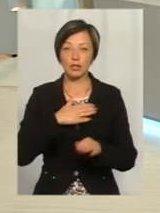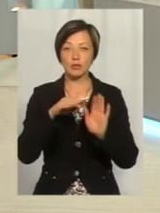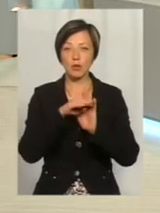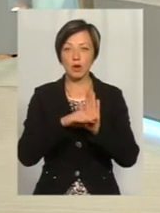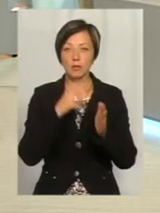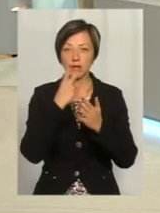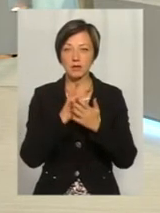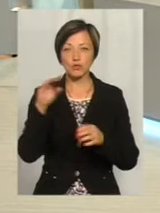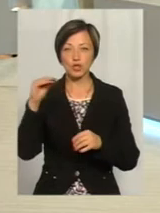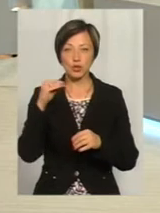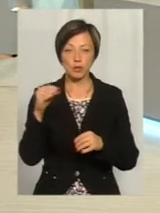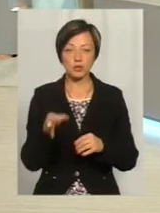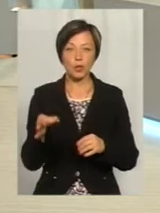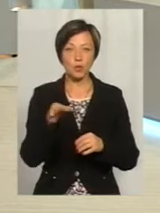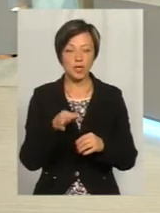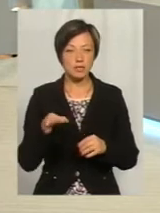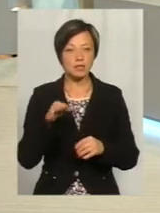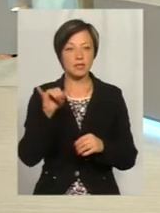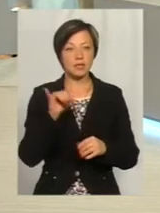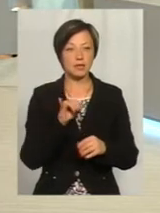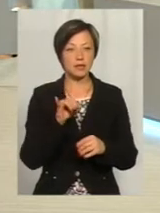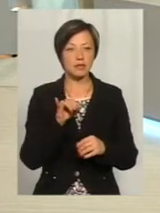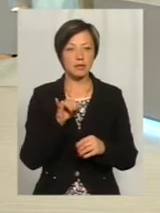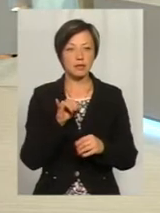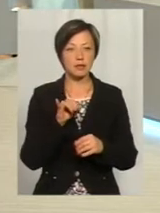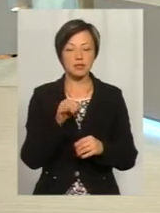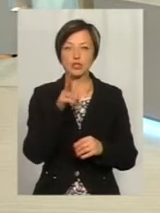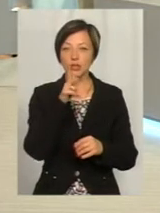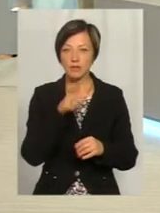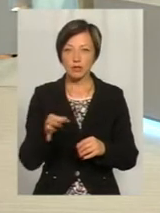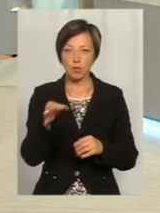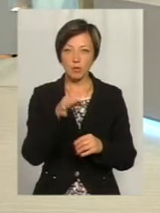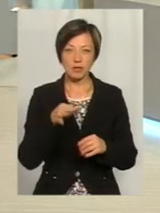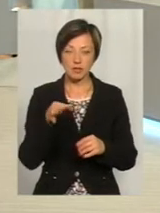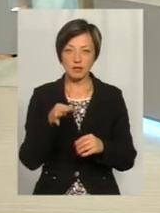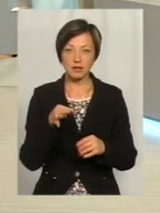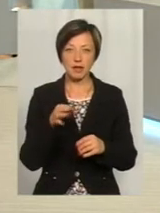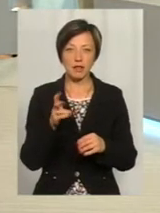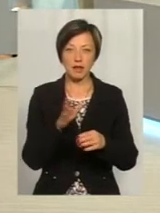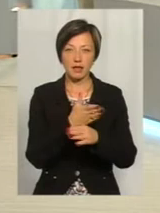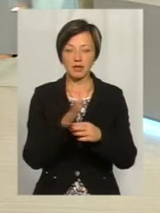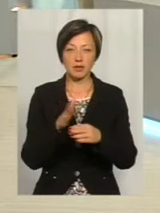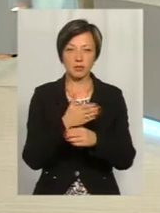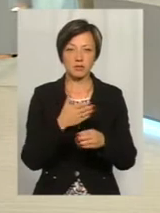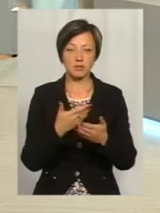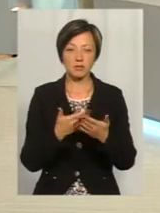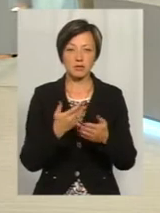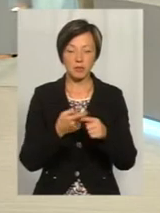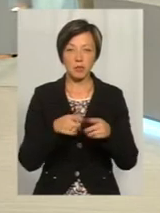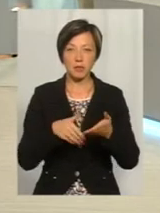дивляться у Житомирській області і у Чернівецькій області. Ми ділимося з ними своїм сигналом.